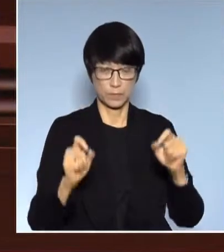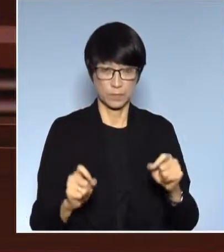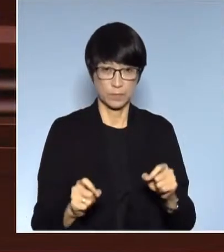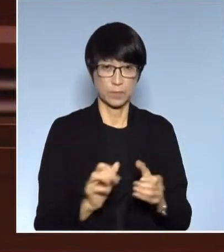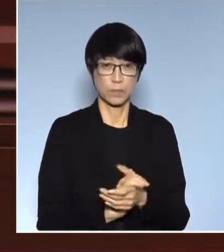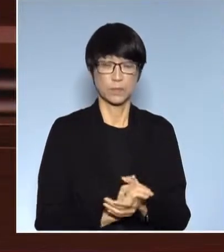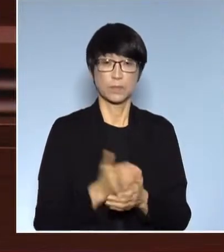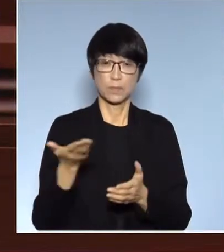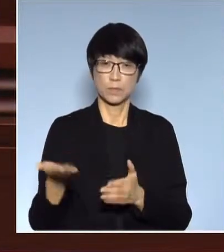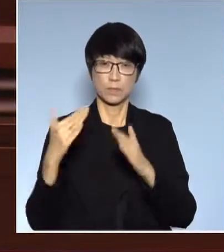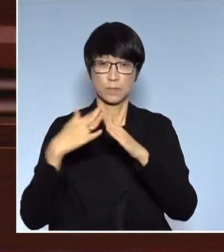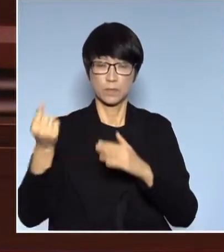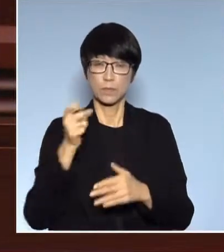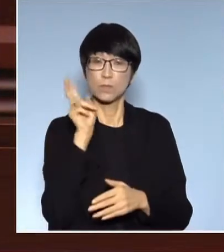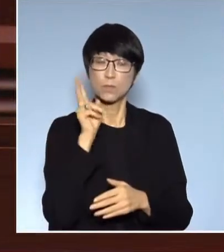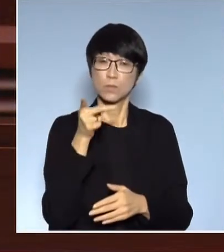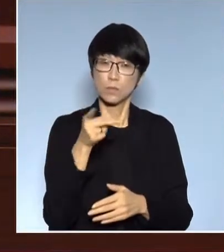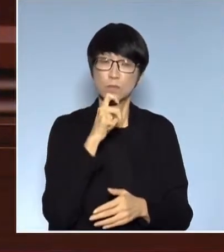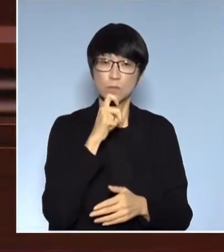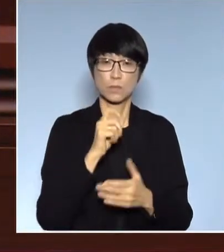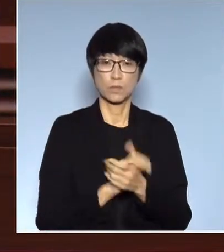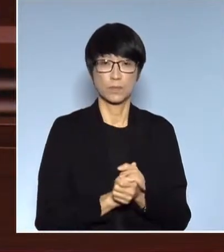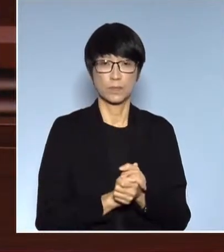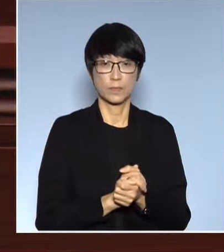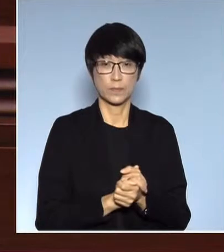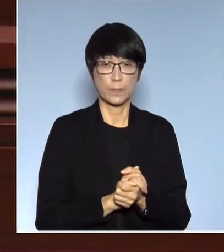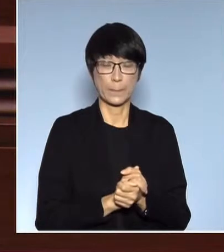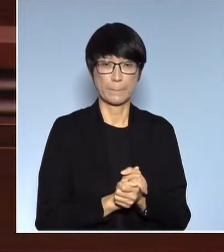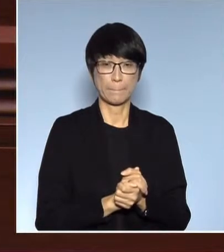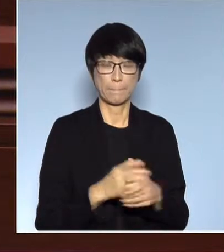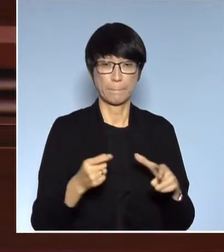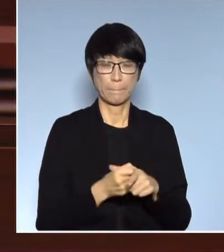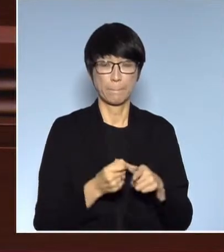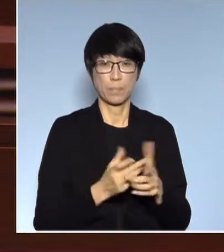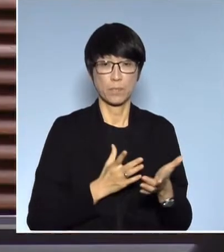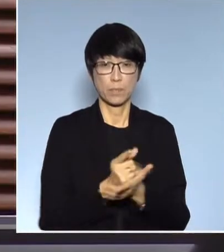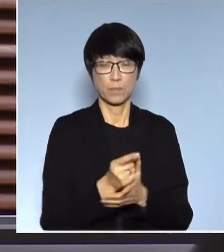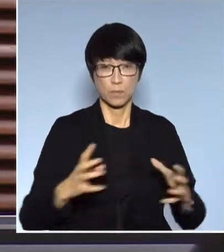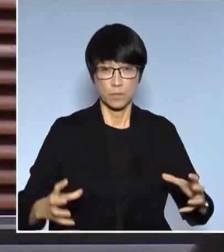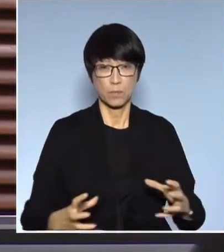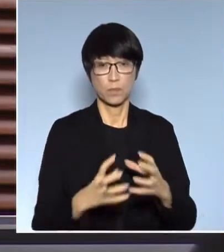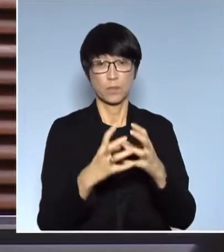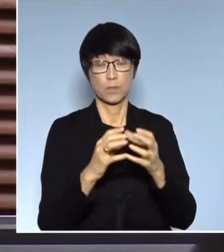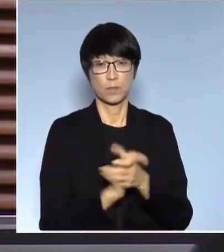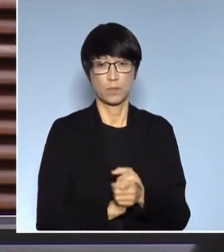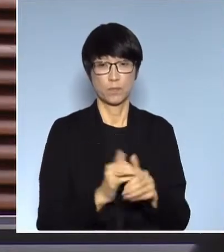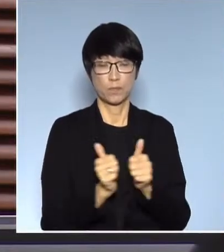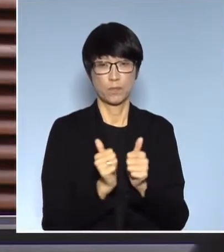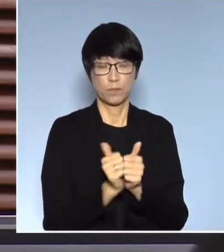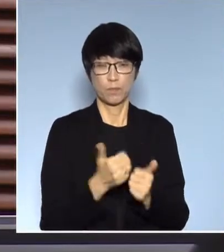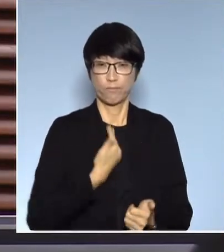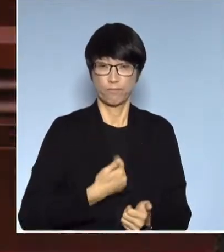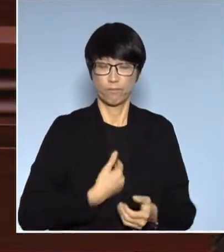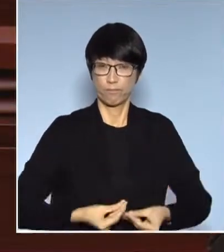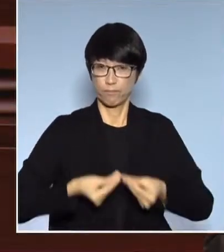司長我不知道有沒有有如果你沒有的話不要緊我想我就是公共主義的朋友他都很有誠意給你看